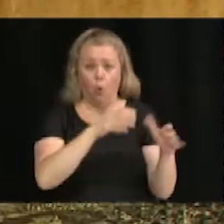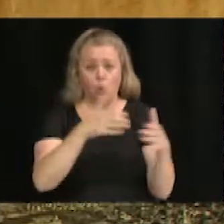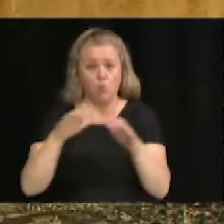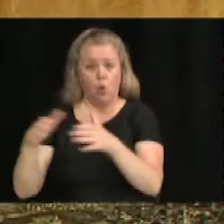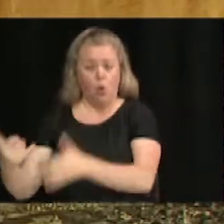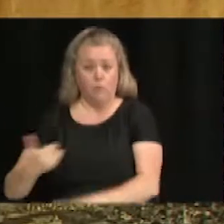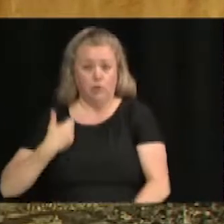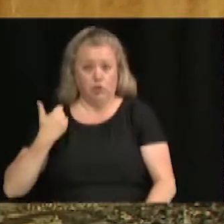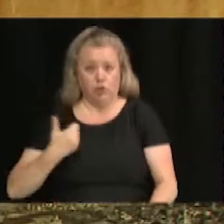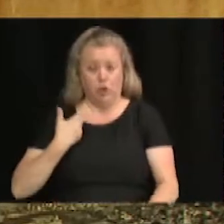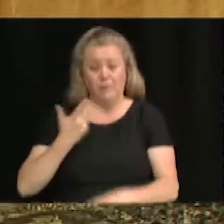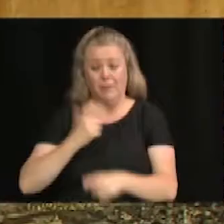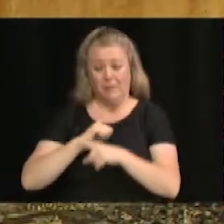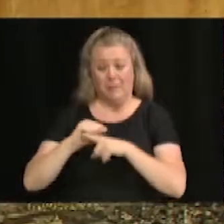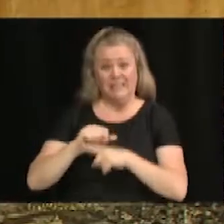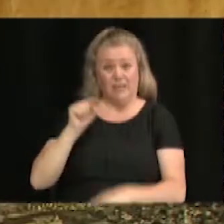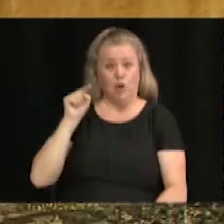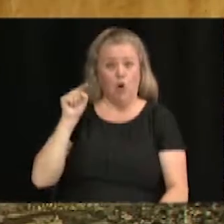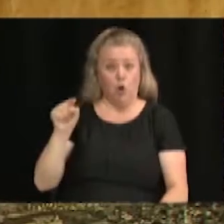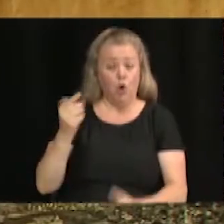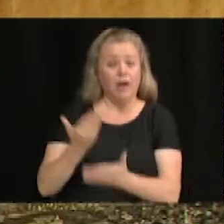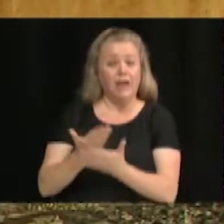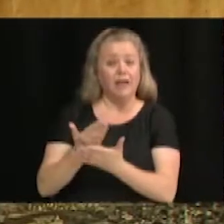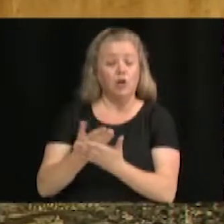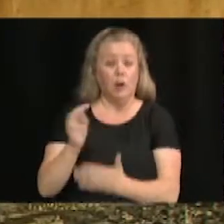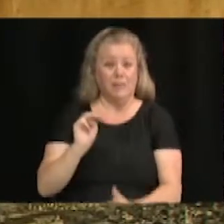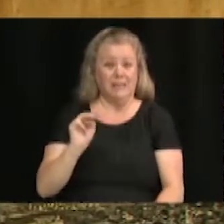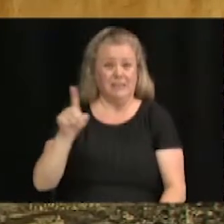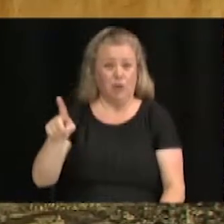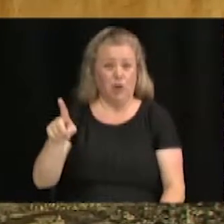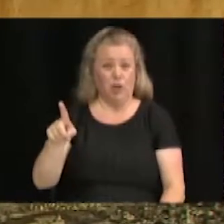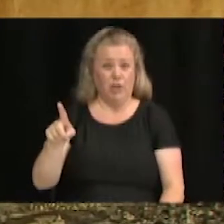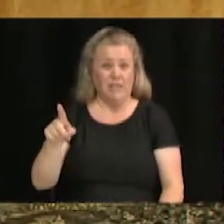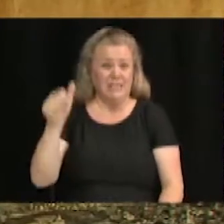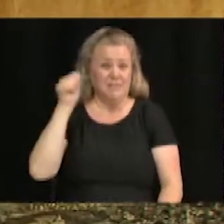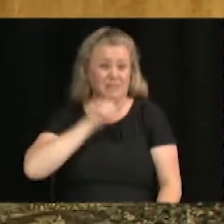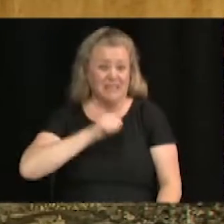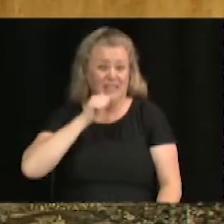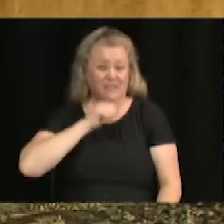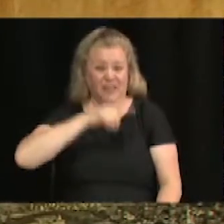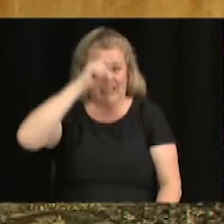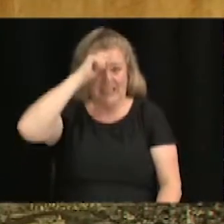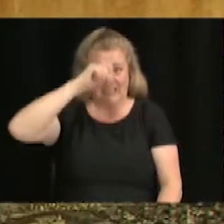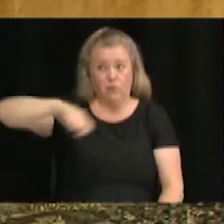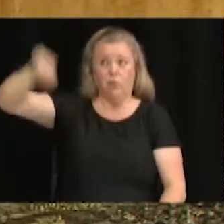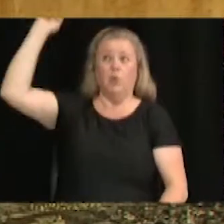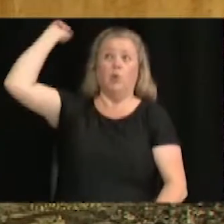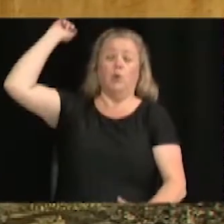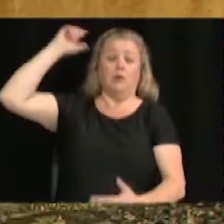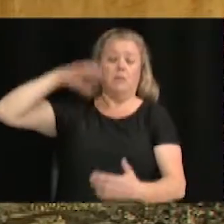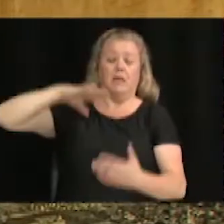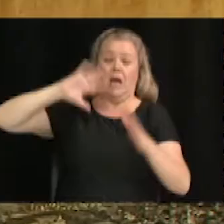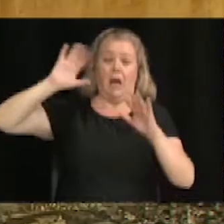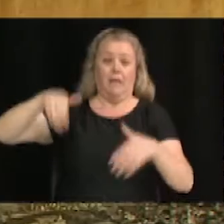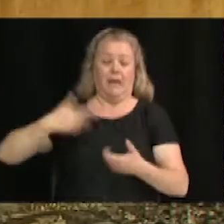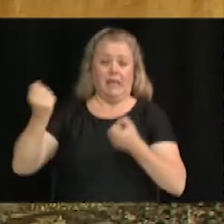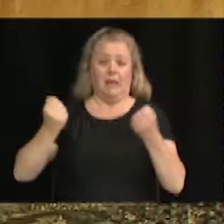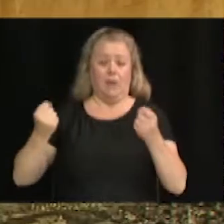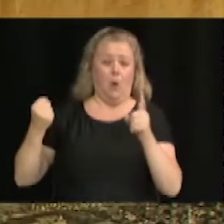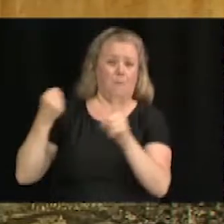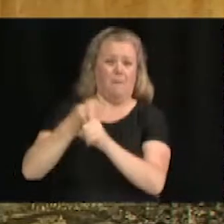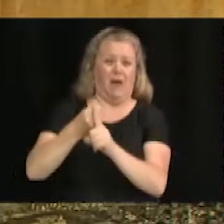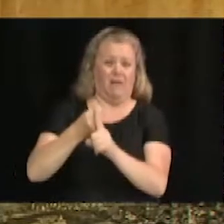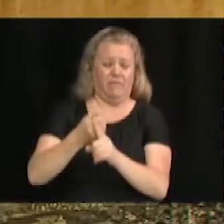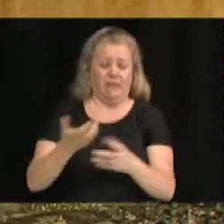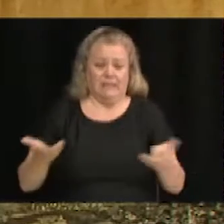pratiquait là, à l'école Massicope. Une petite fille qui a échappé sa casquette parce qu s faite happée par un camion. On